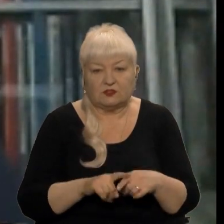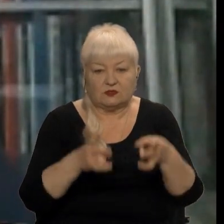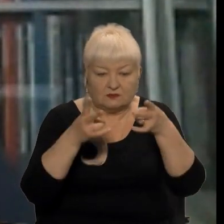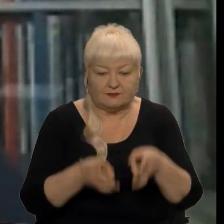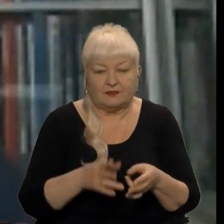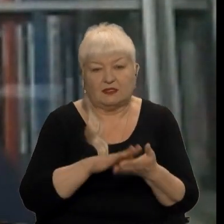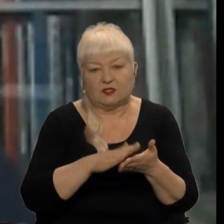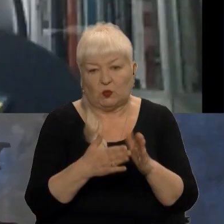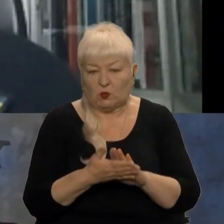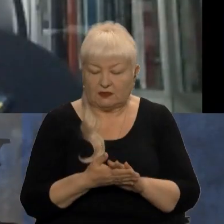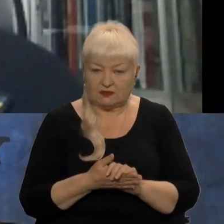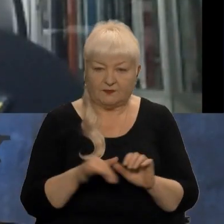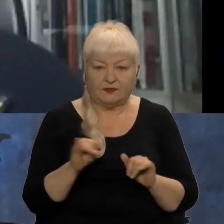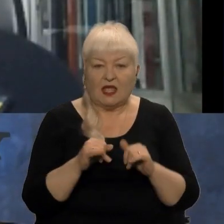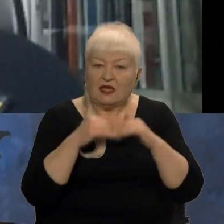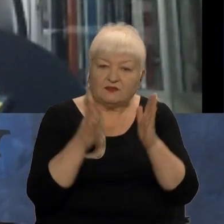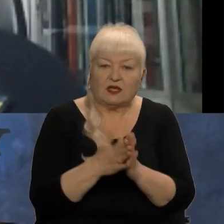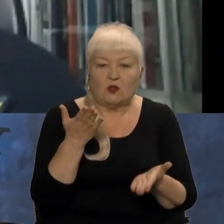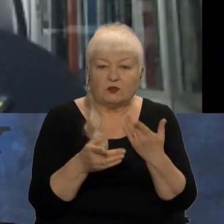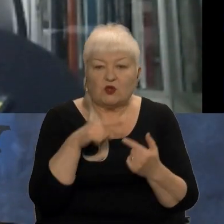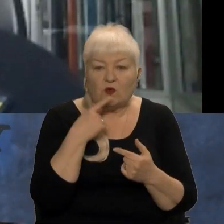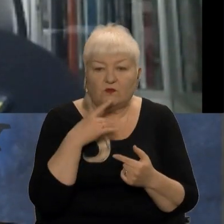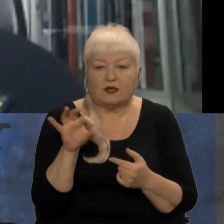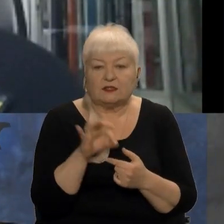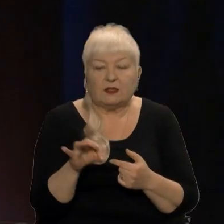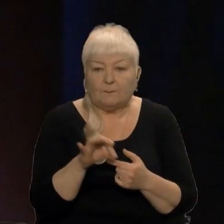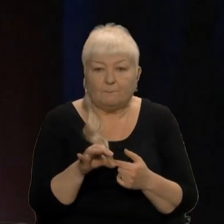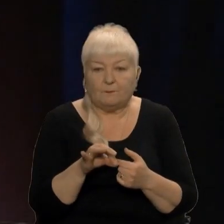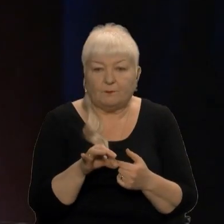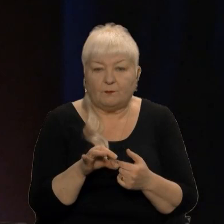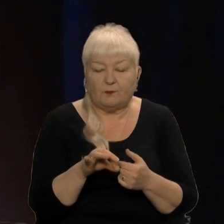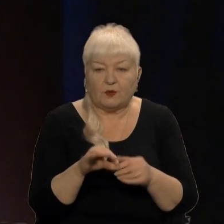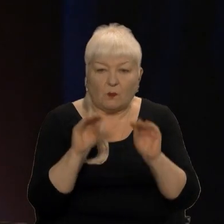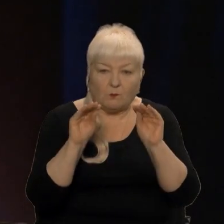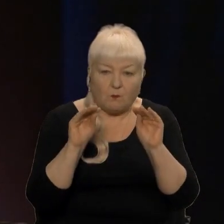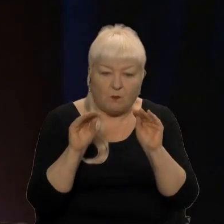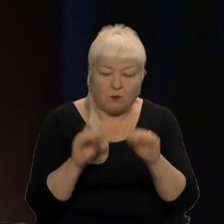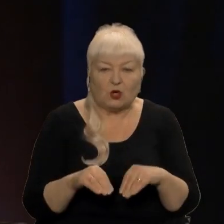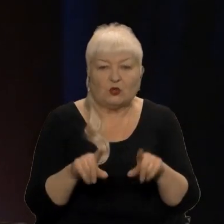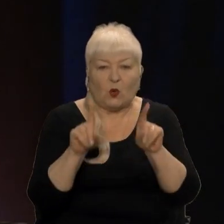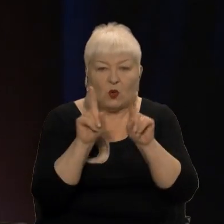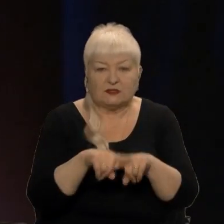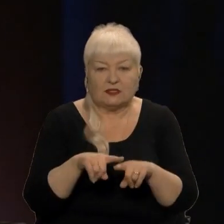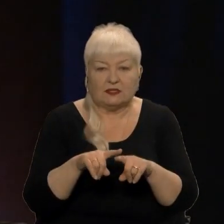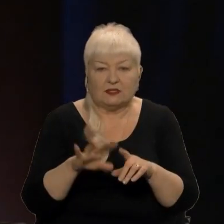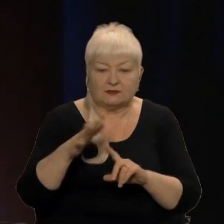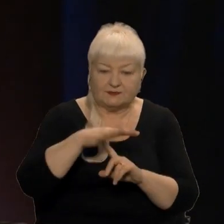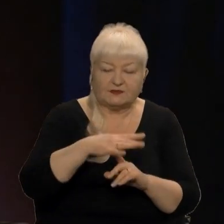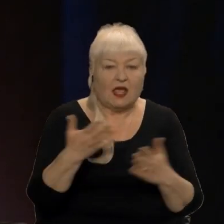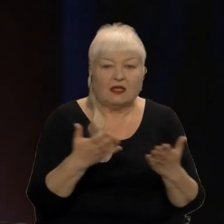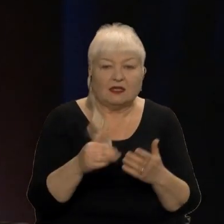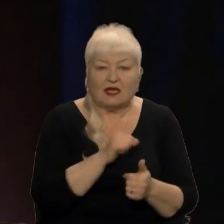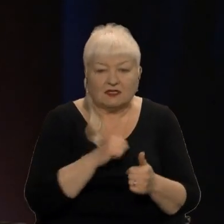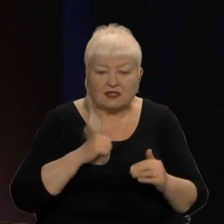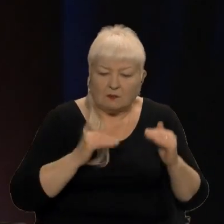Пане Валерію, загалом, якщо говорити про протокол таких польотів, яка найнижча допустима висота для цього типу